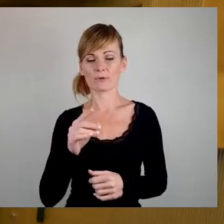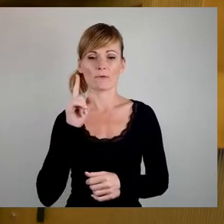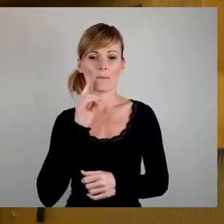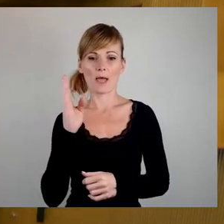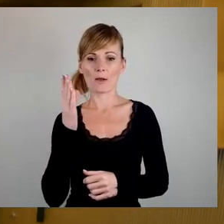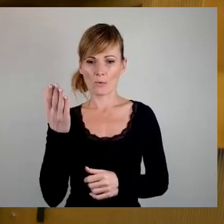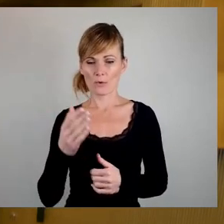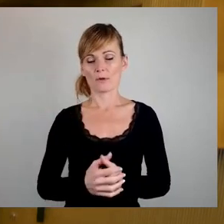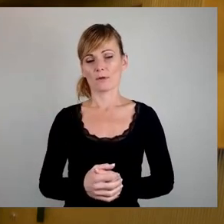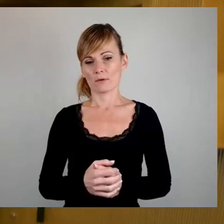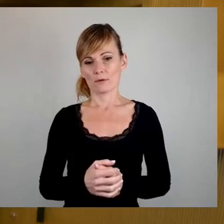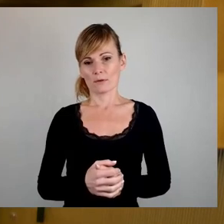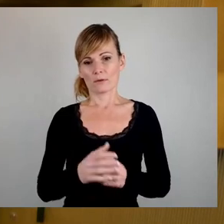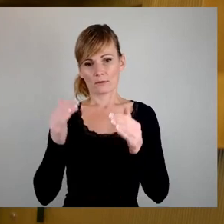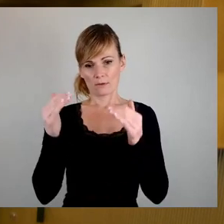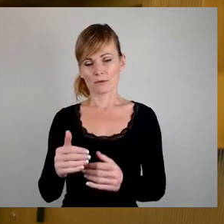und dann Herr Wirtz.